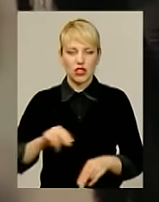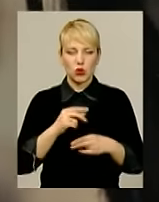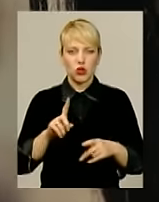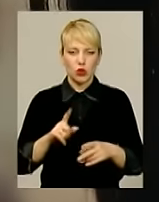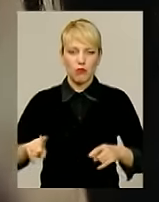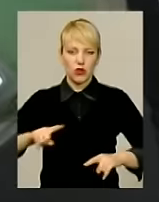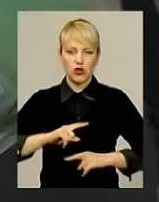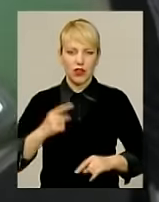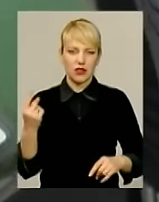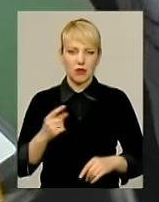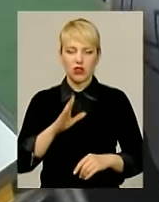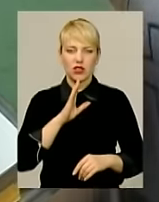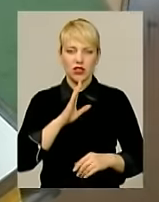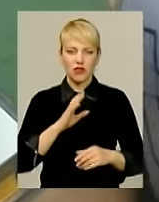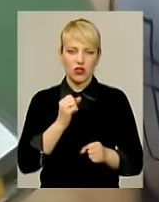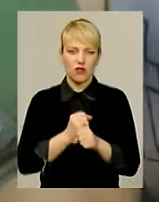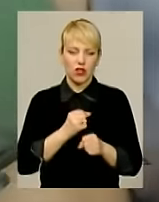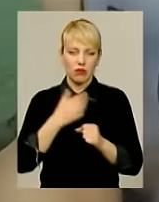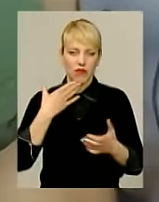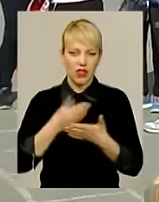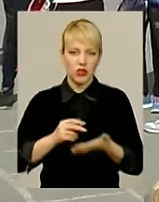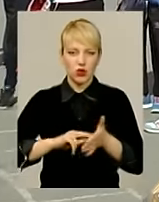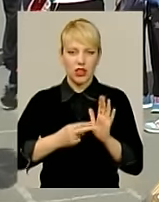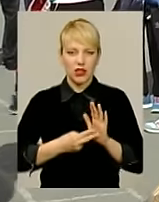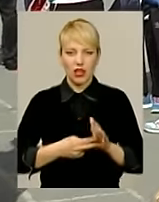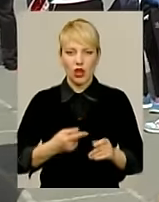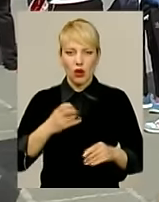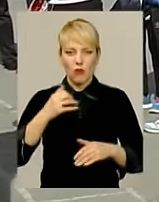фінішувати першою, вона навіть виробила власну стратегію.